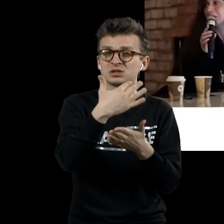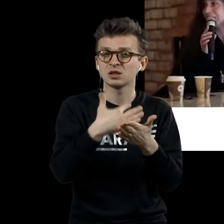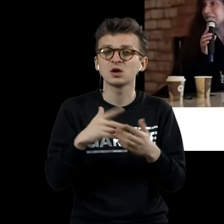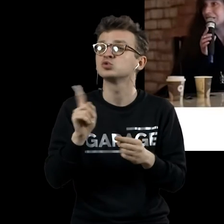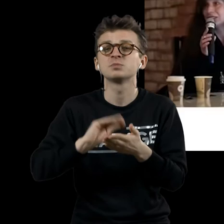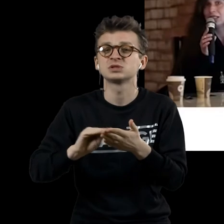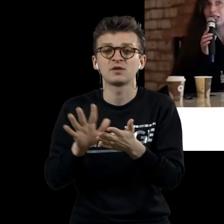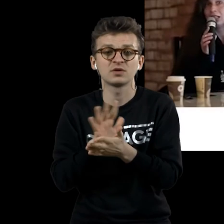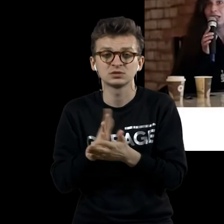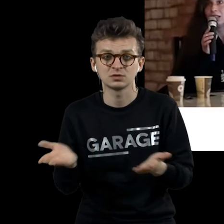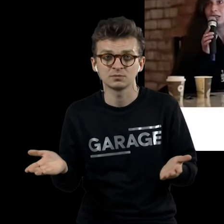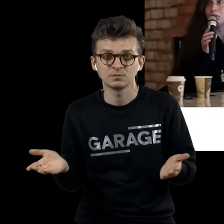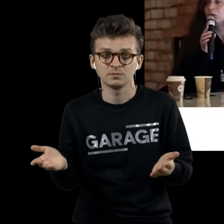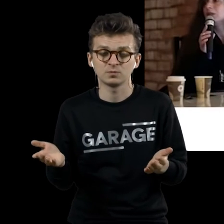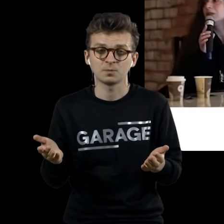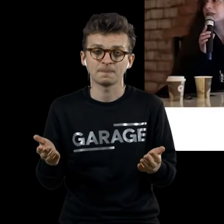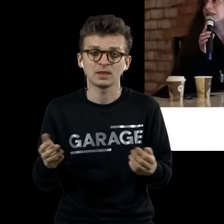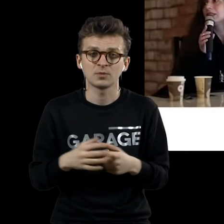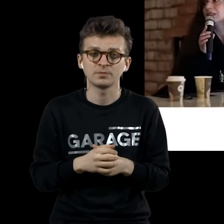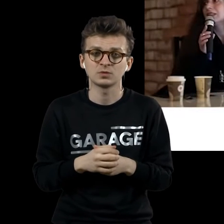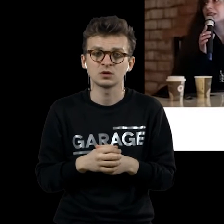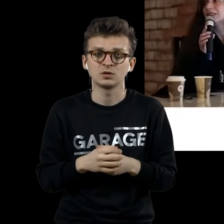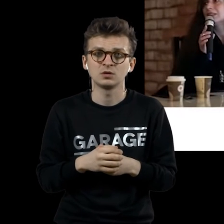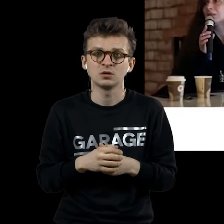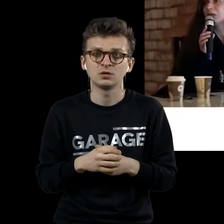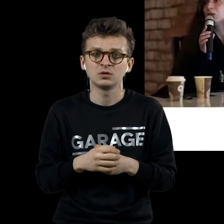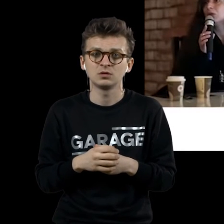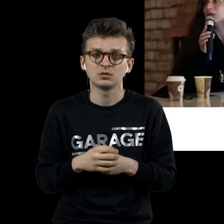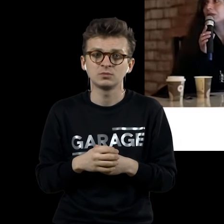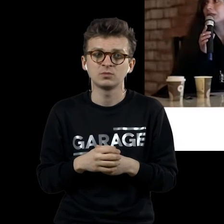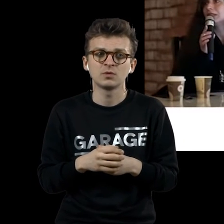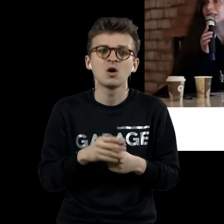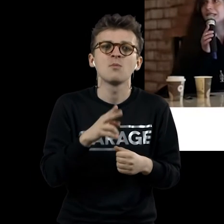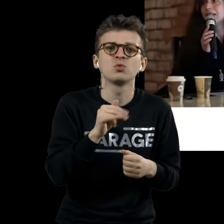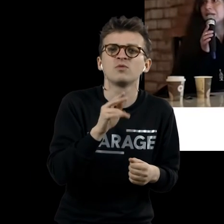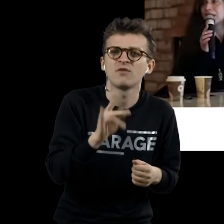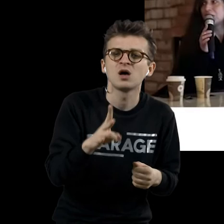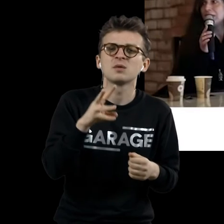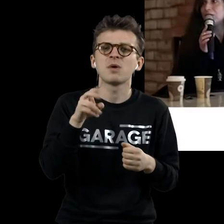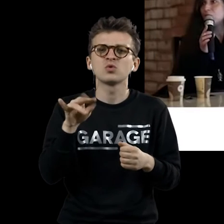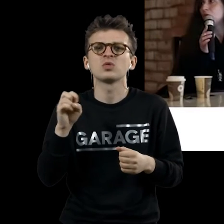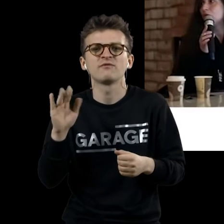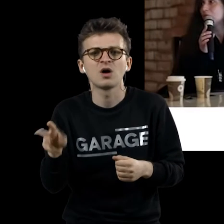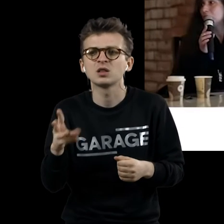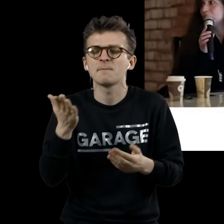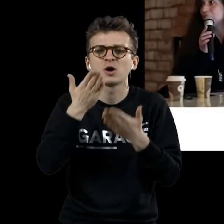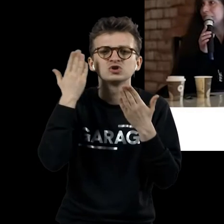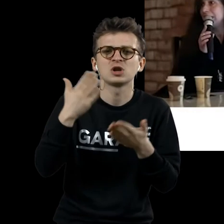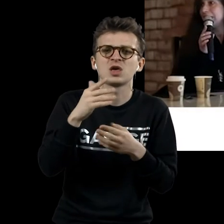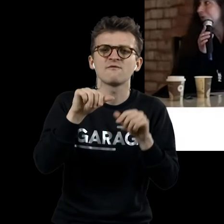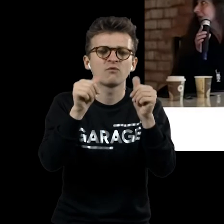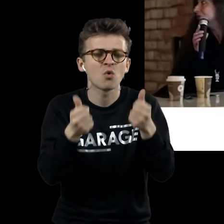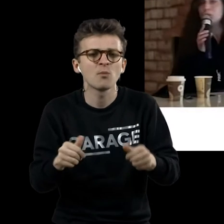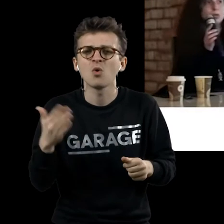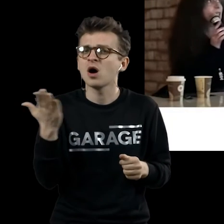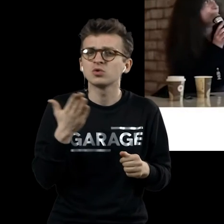писали в газетах? Будда в ванной, Мадонна в ванной. Прочли форму, которую Дюшан